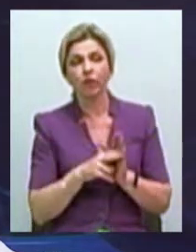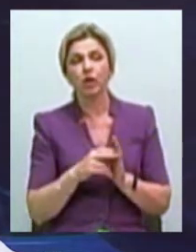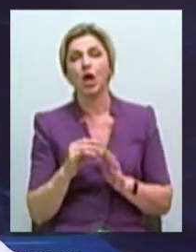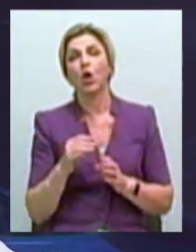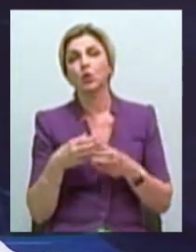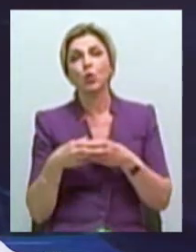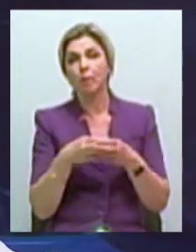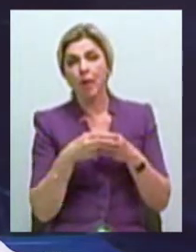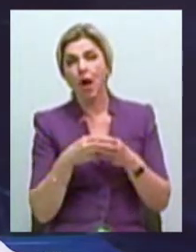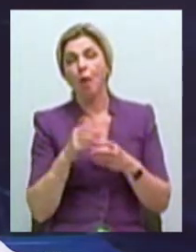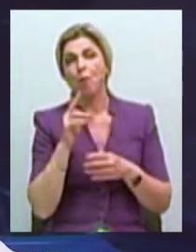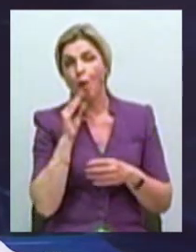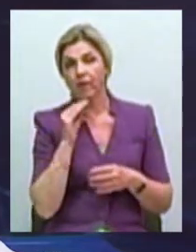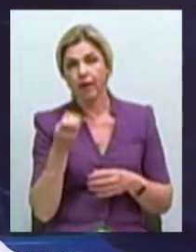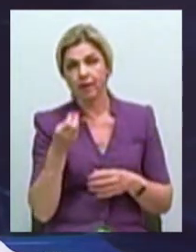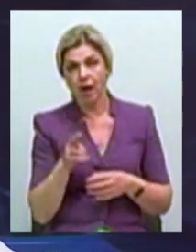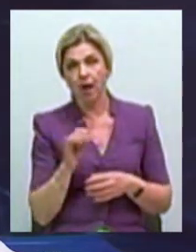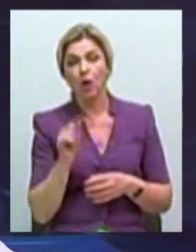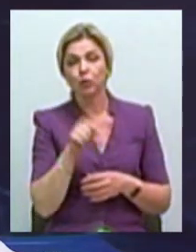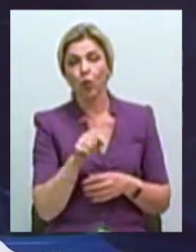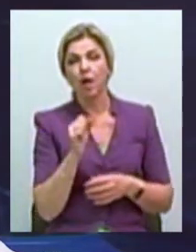Мовленя и тот архив